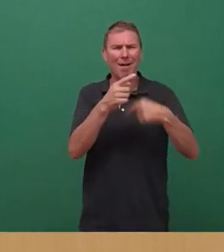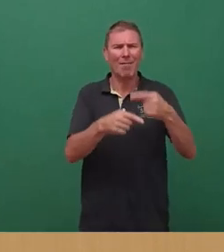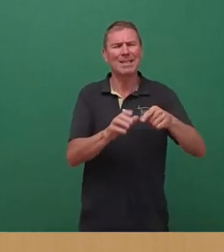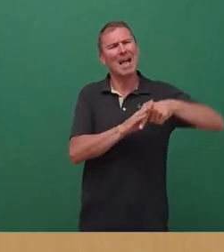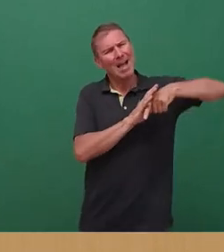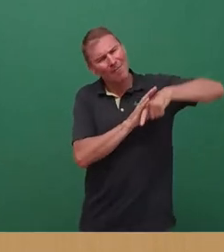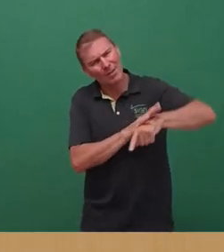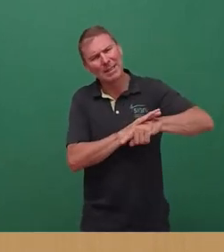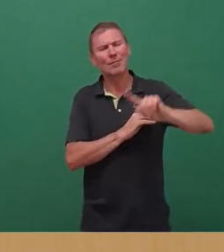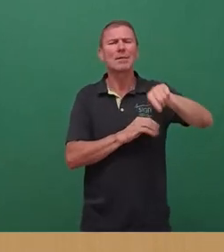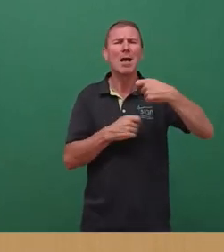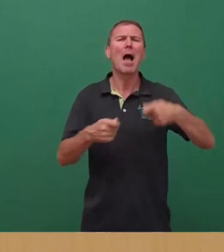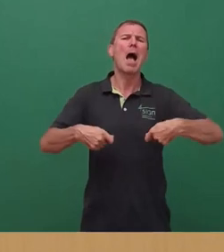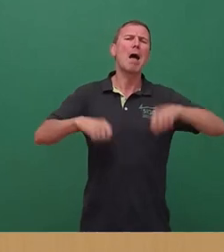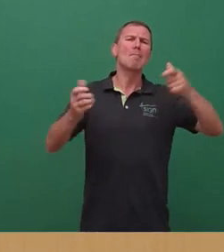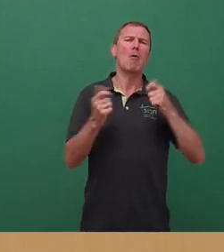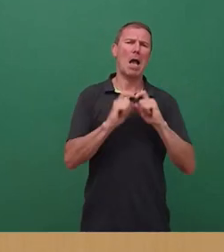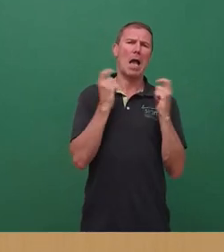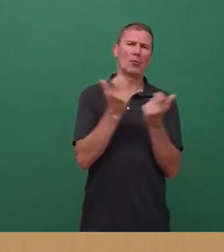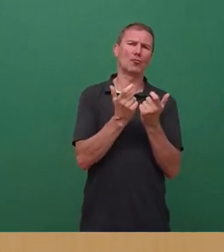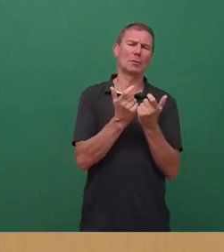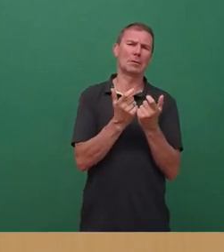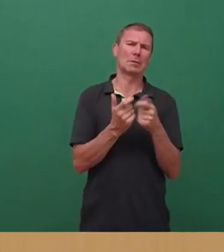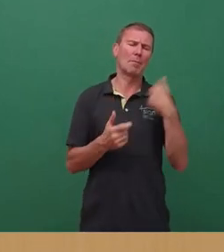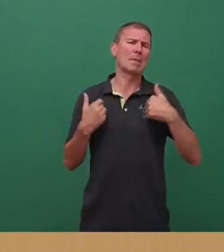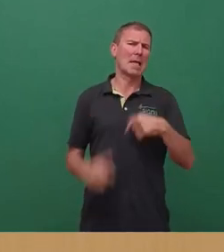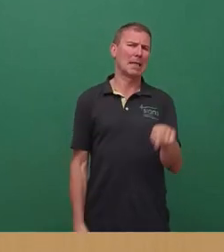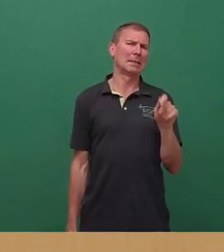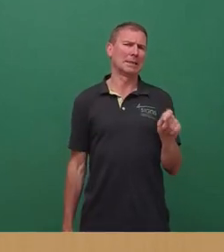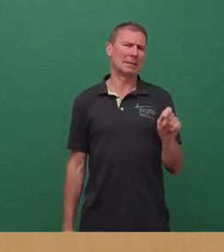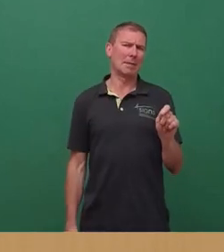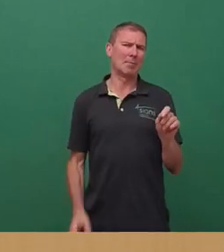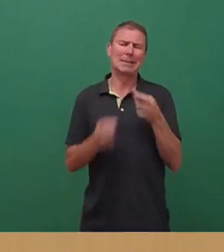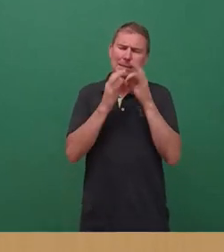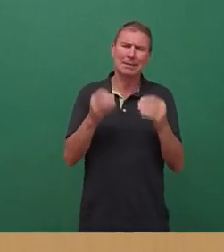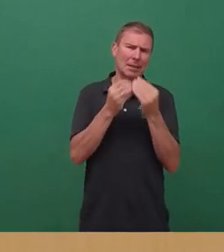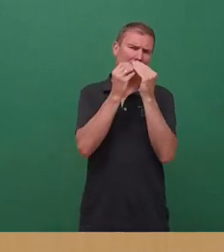im Bauausschuss dann im September im Detail erörtern können.